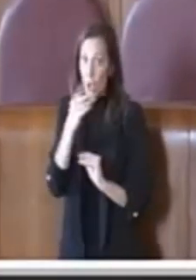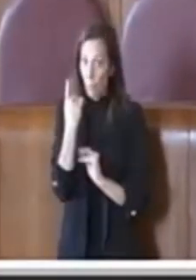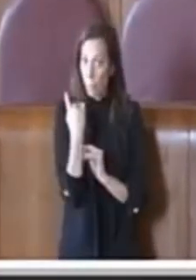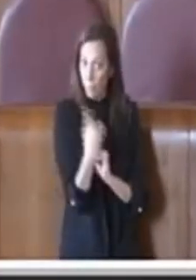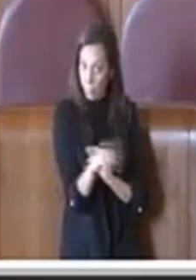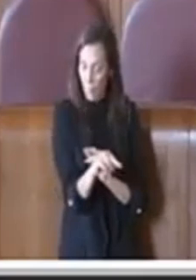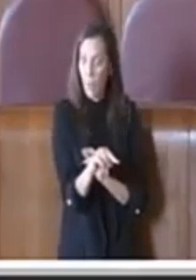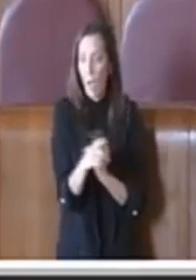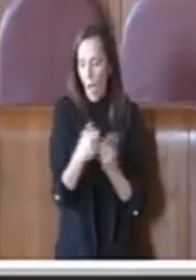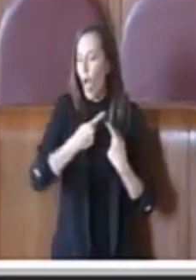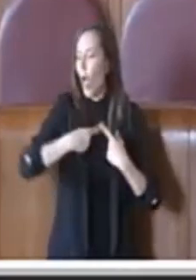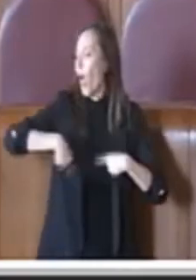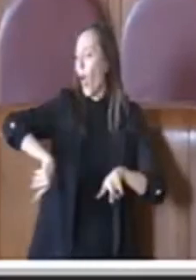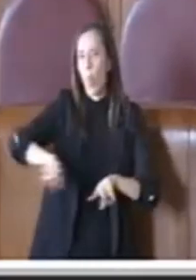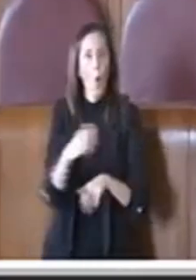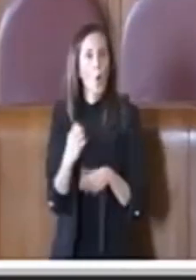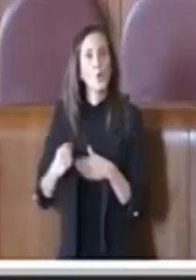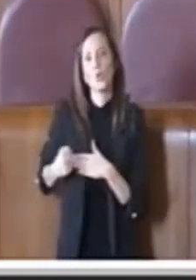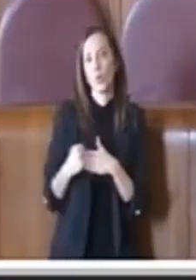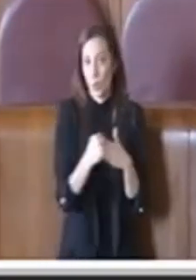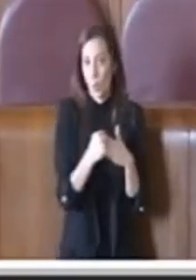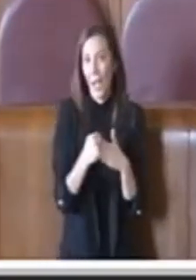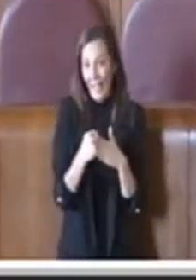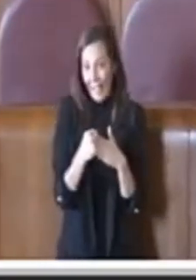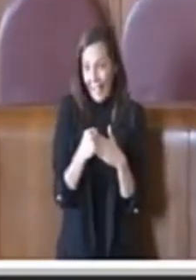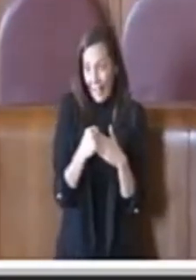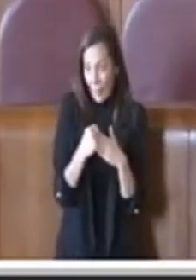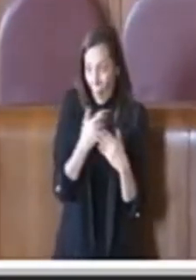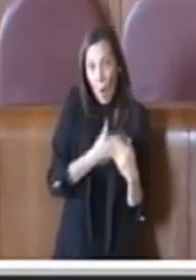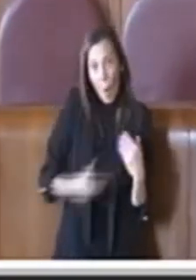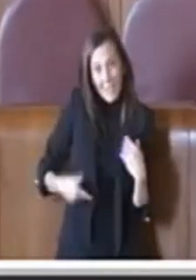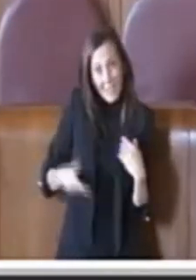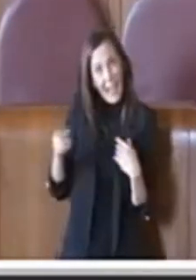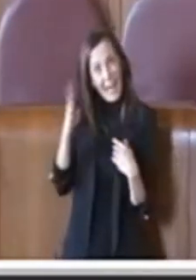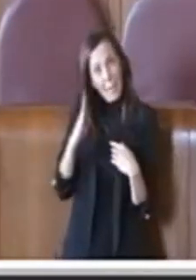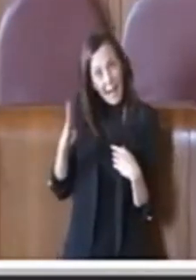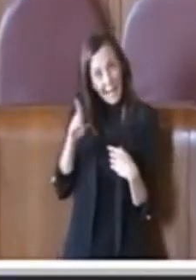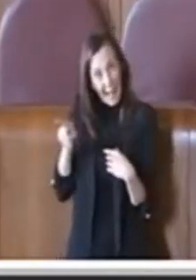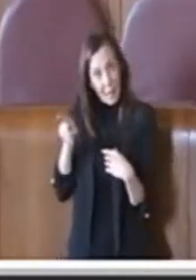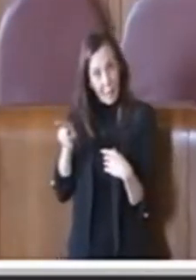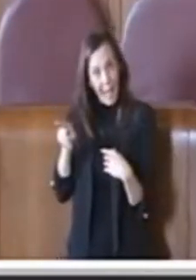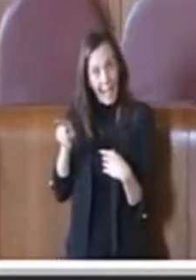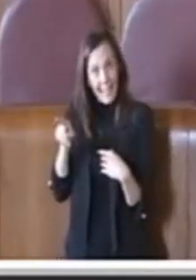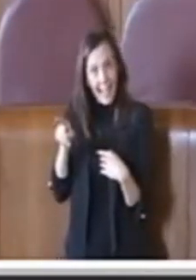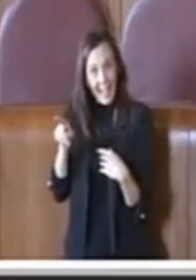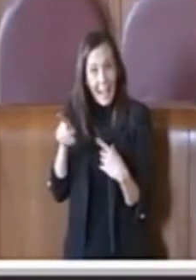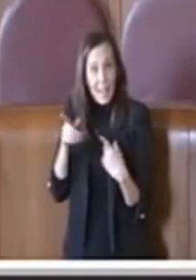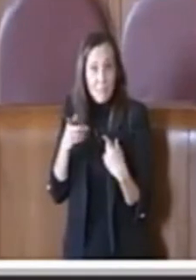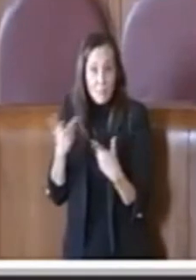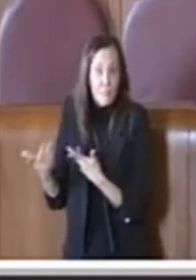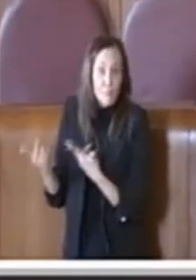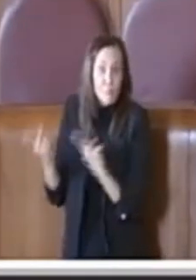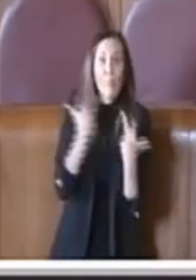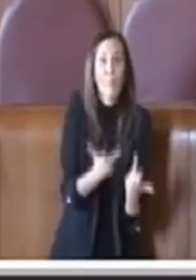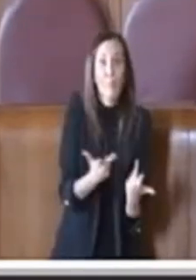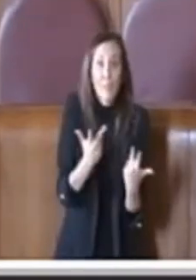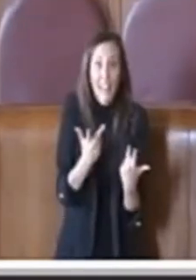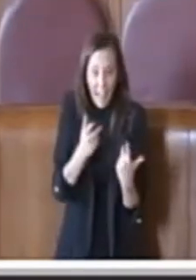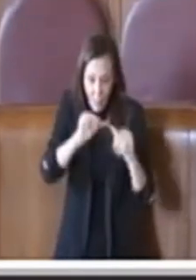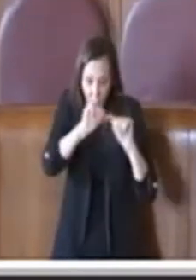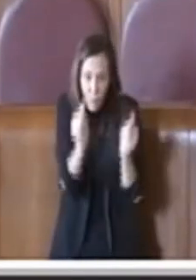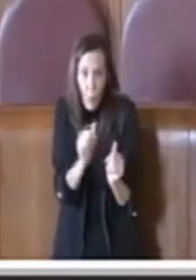di fatto anche la Consigliere Bernabèi ha portato in commissione proprio un ordine del giorno che andava in questo senso. Perciò politicamente